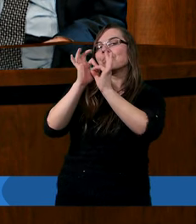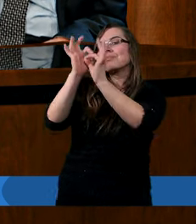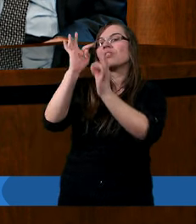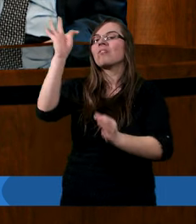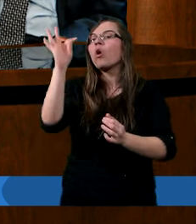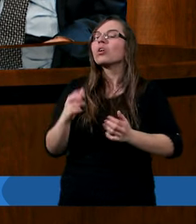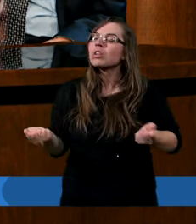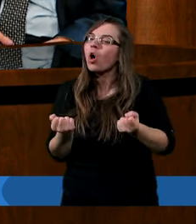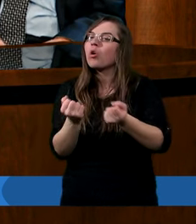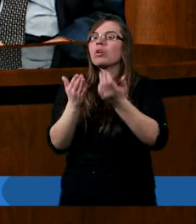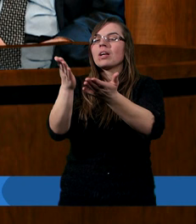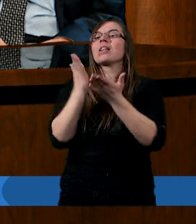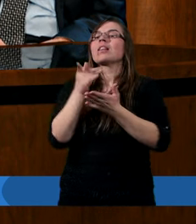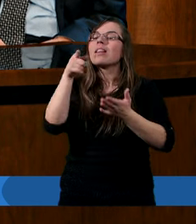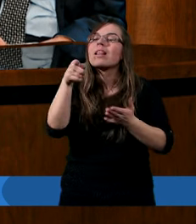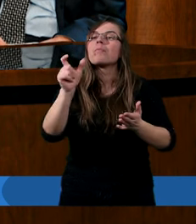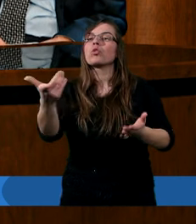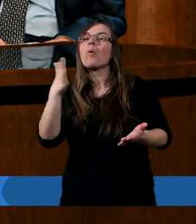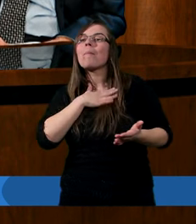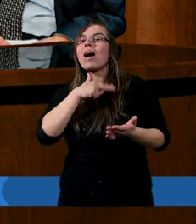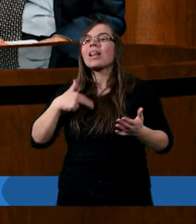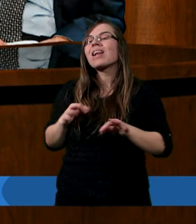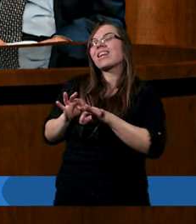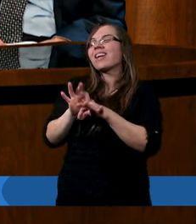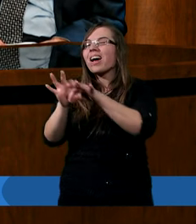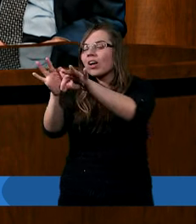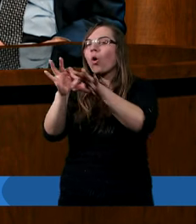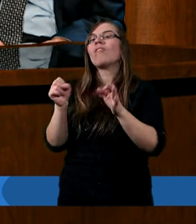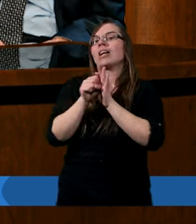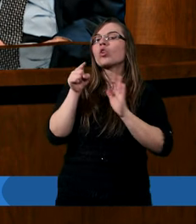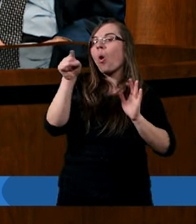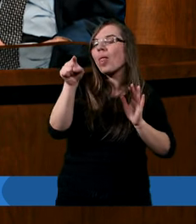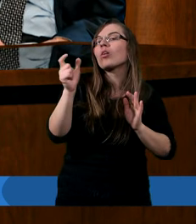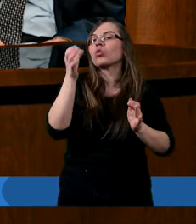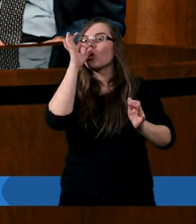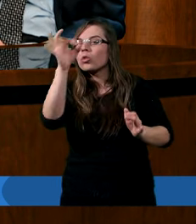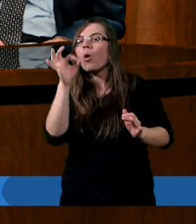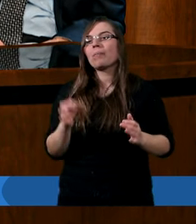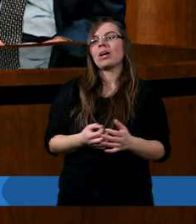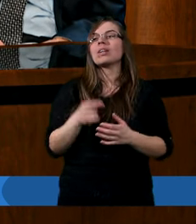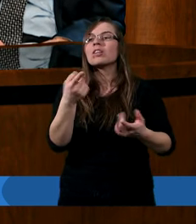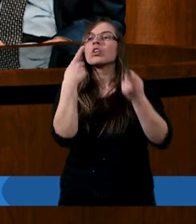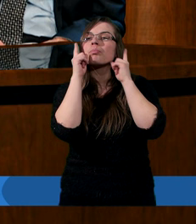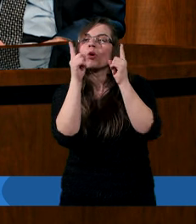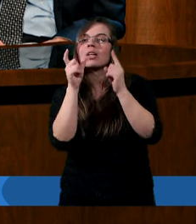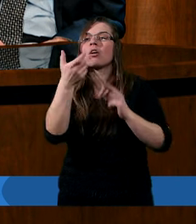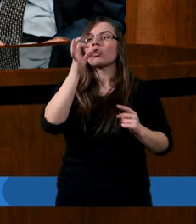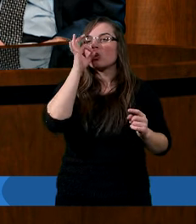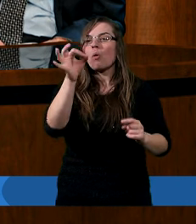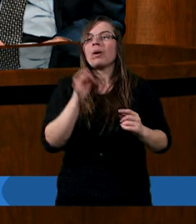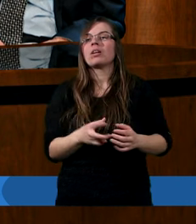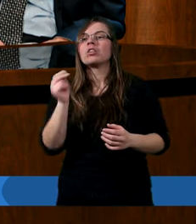Jest tym, który ma nas przekonać do właściwego postawowania i jest głosem ostrzegającym,